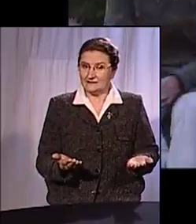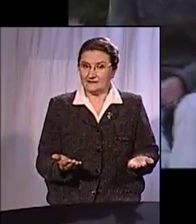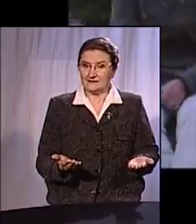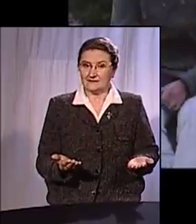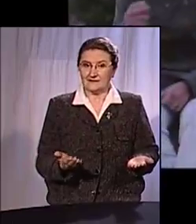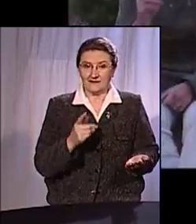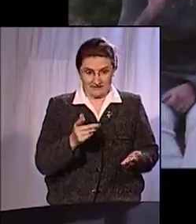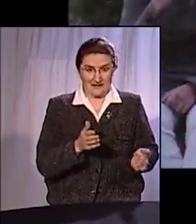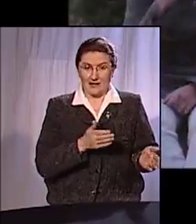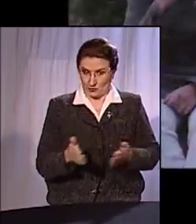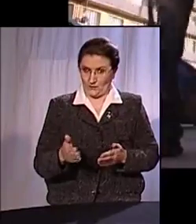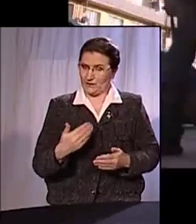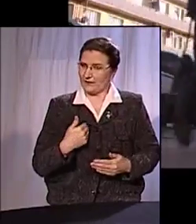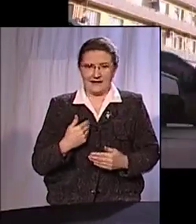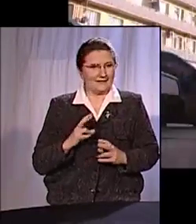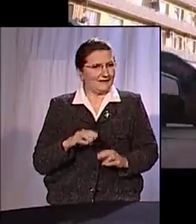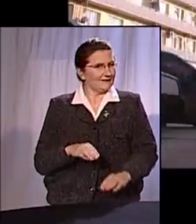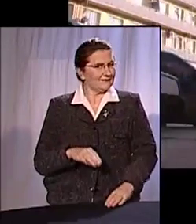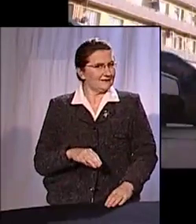Вы готовы? Я нет.